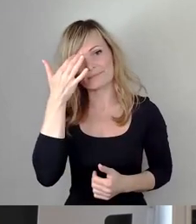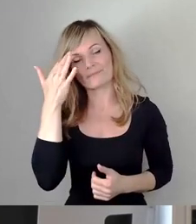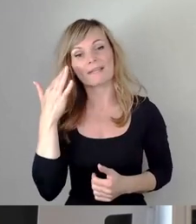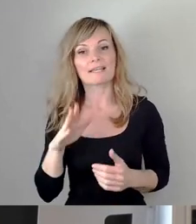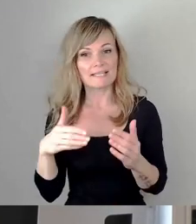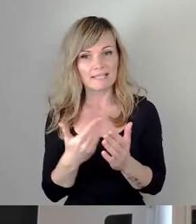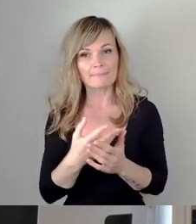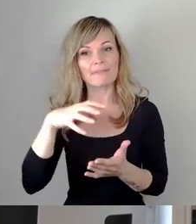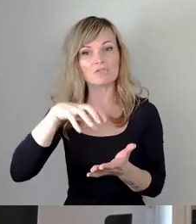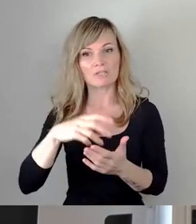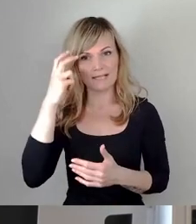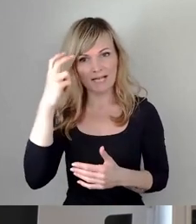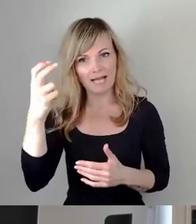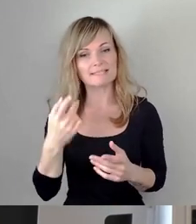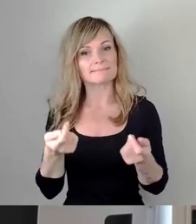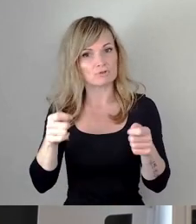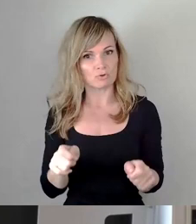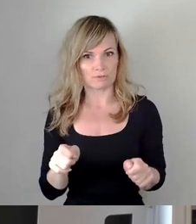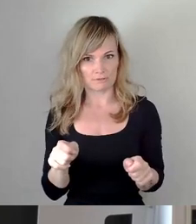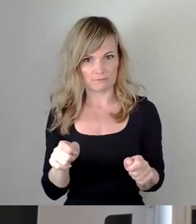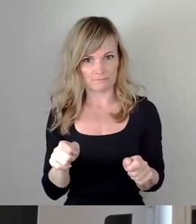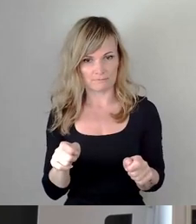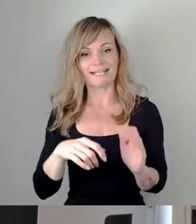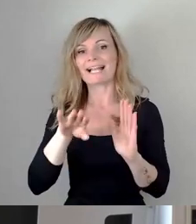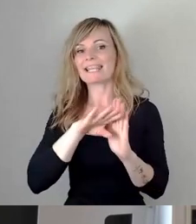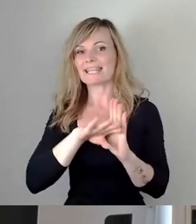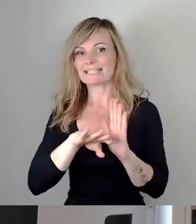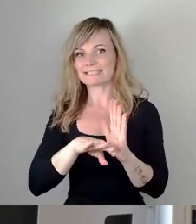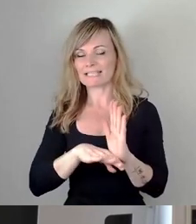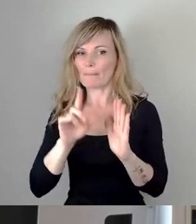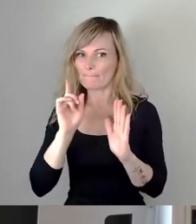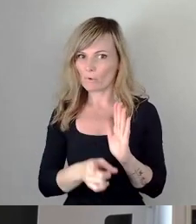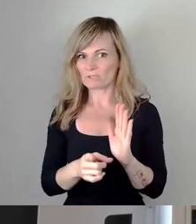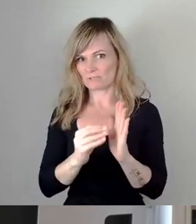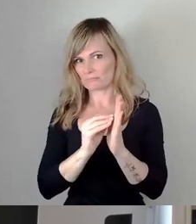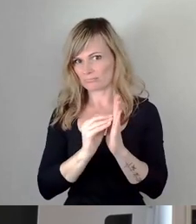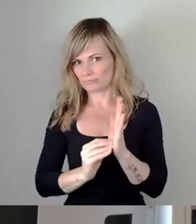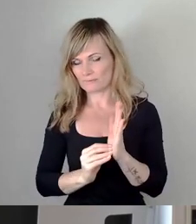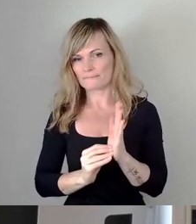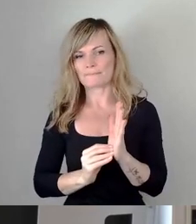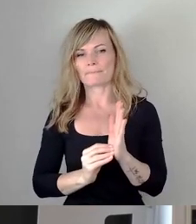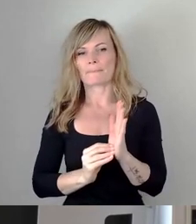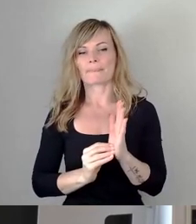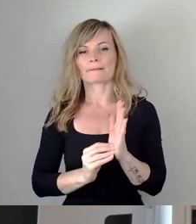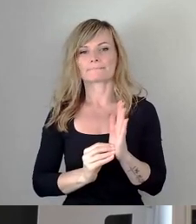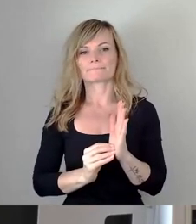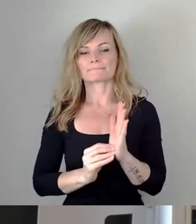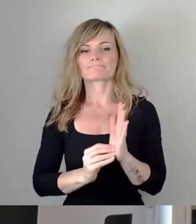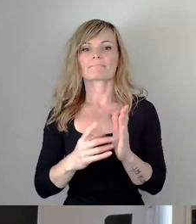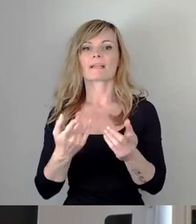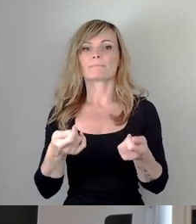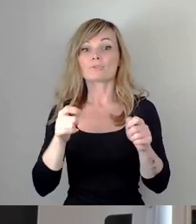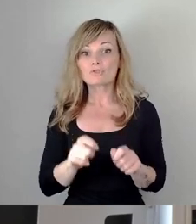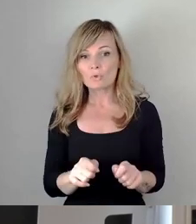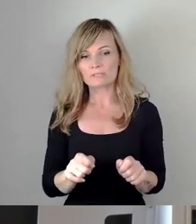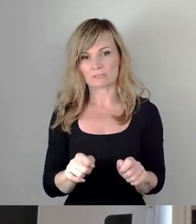Stadtratsbeschluss, dass eine Liste geführt werden muss mit den Beschlüssen, die bisher nicht erfüllt wurden.